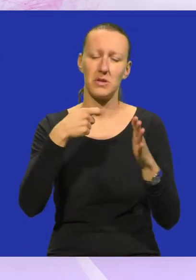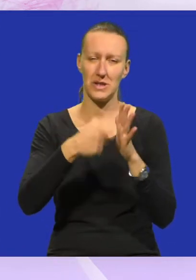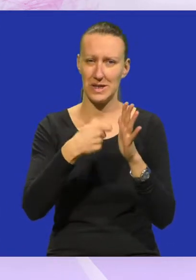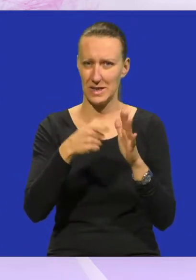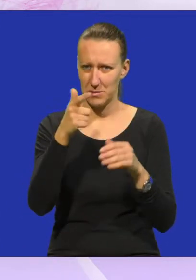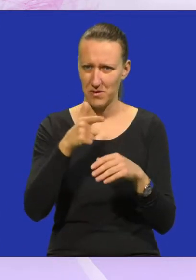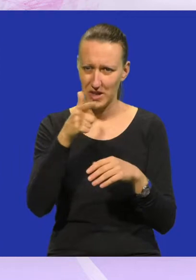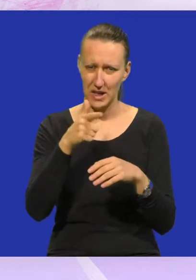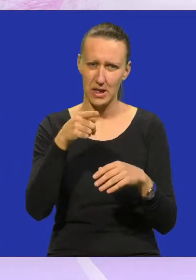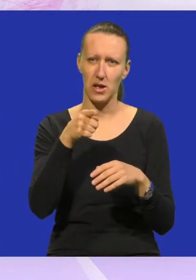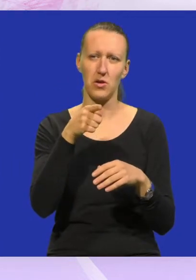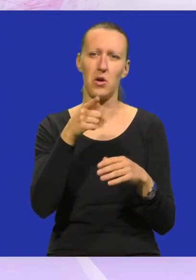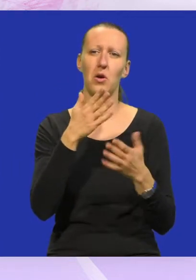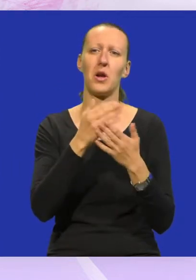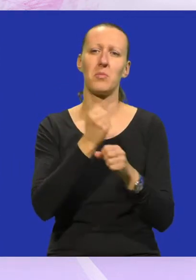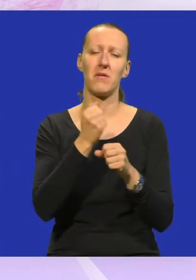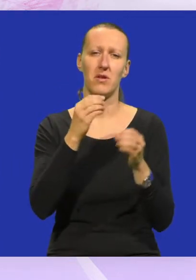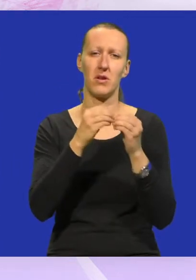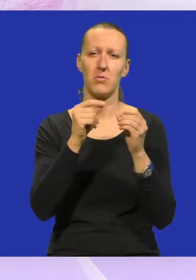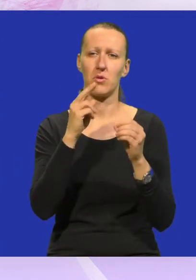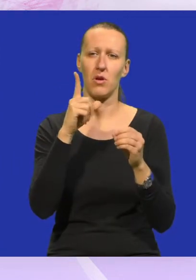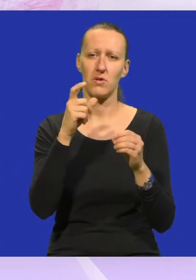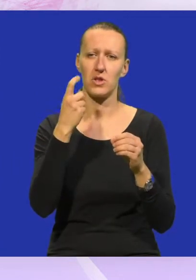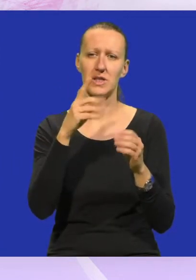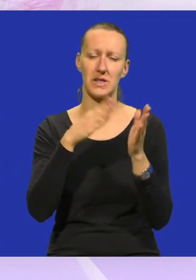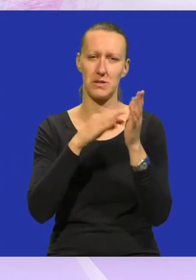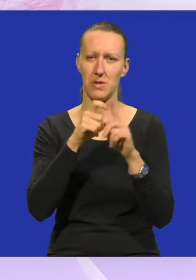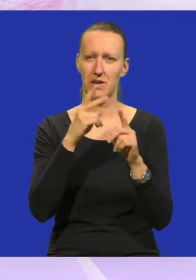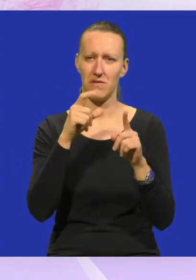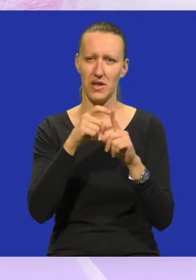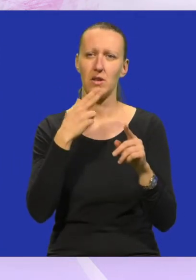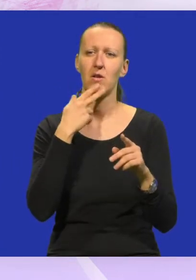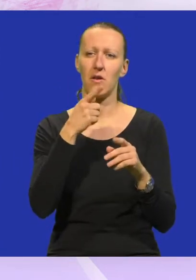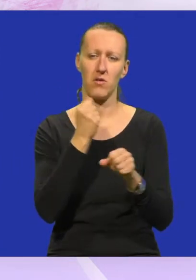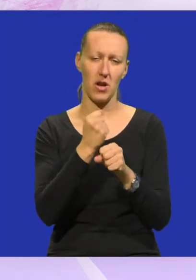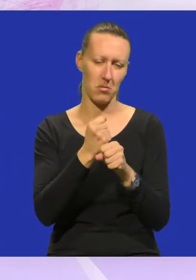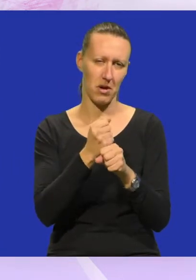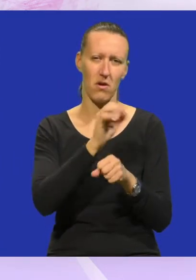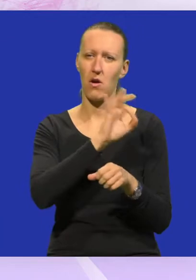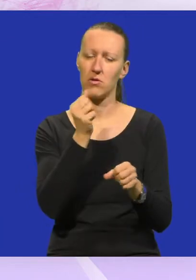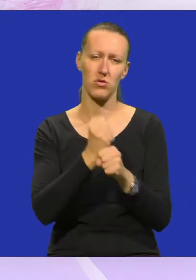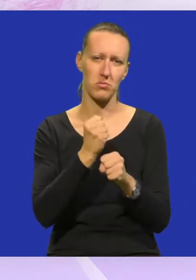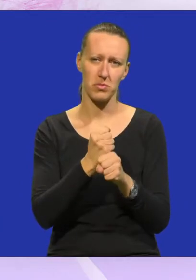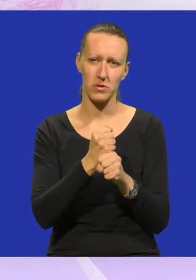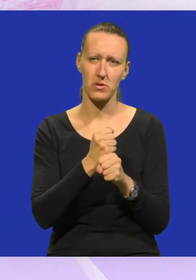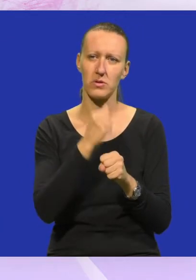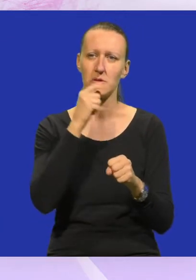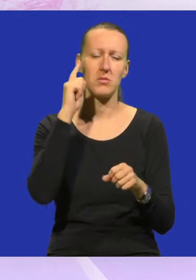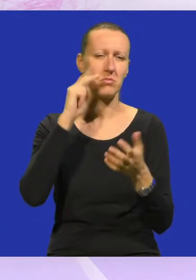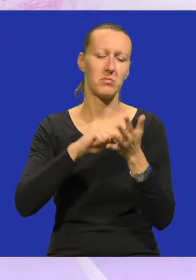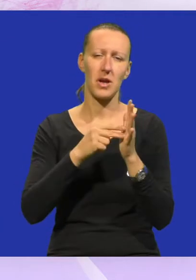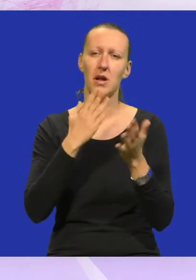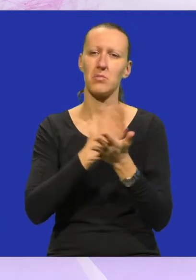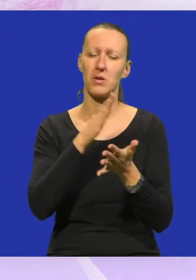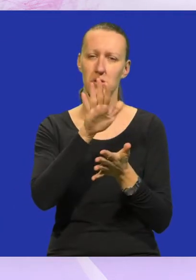spota, njega je režirao Igor Burlović iz Medvit produkcije, koja je odradila izvrstan posao. Zamišljena